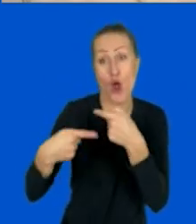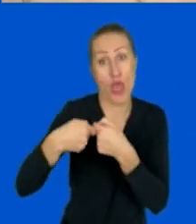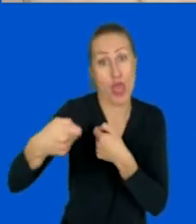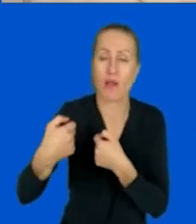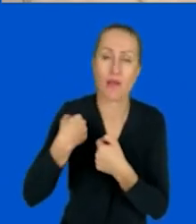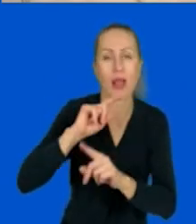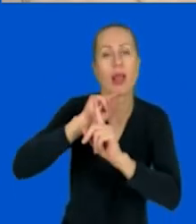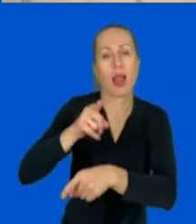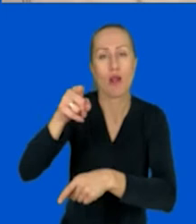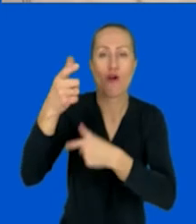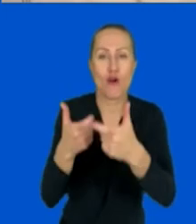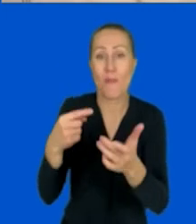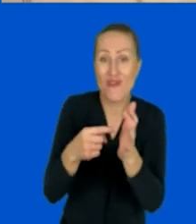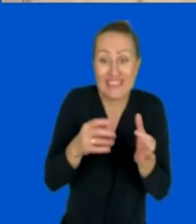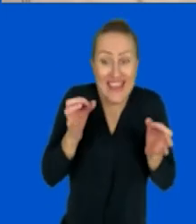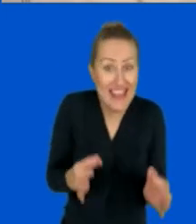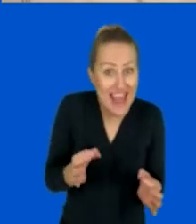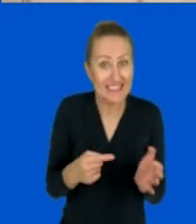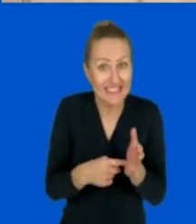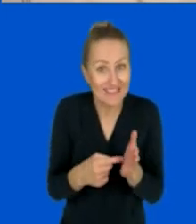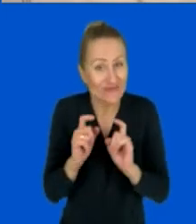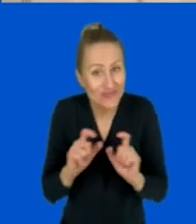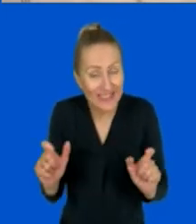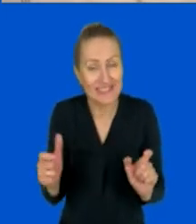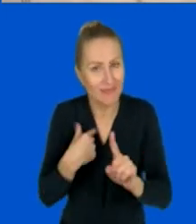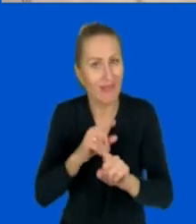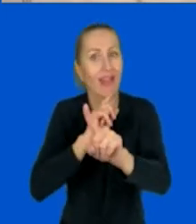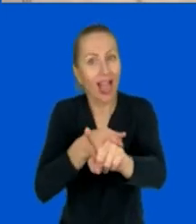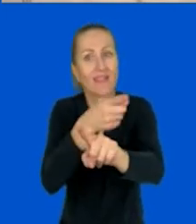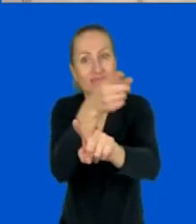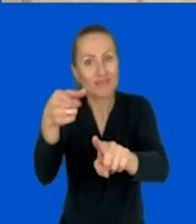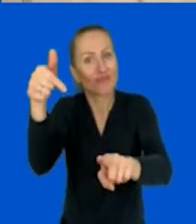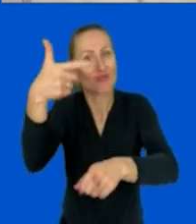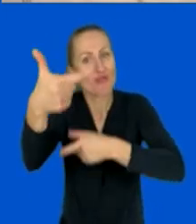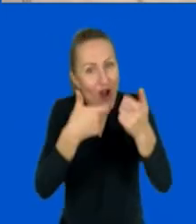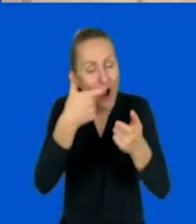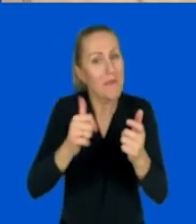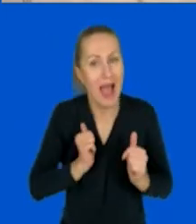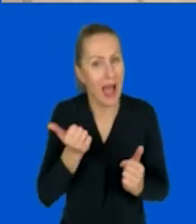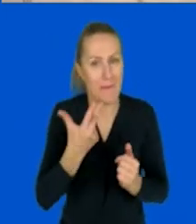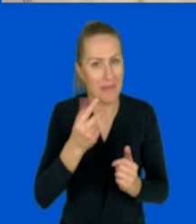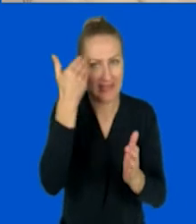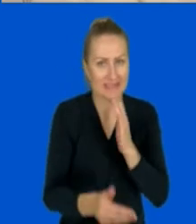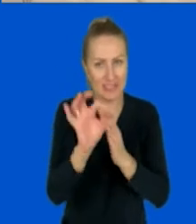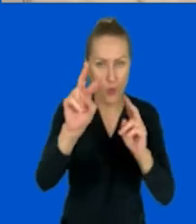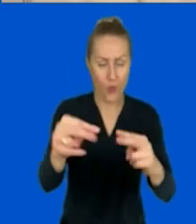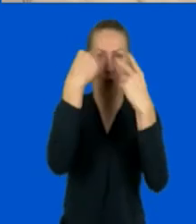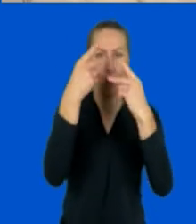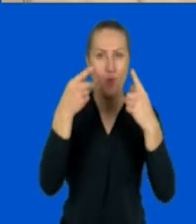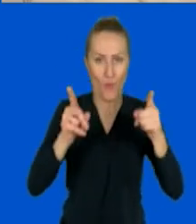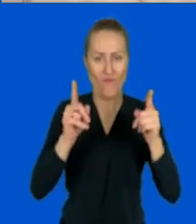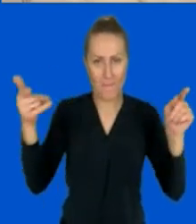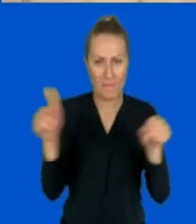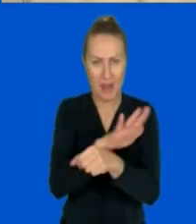do zrobienia. No i właśnie to jest ten moment, kiedy ja muszę wam zadać coś do zrobienia, żeby nie stracić waszej uwagi, żebyście nie zaczęli robić